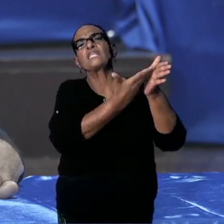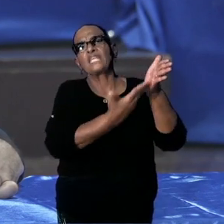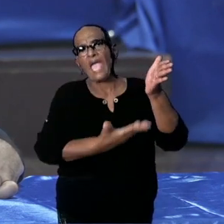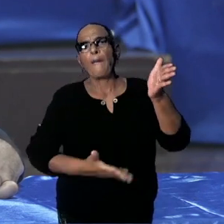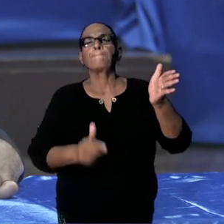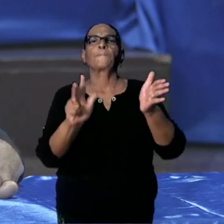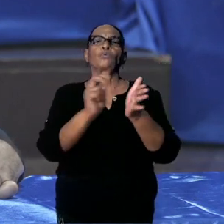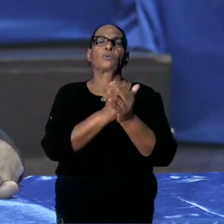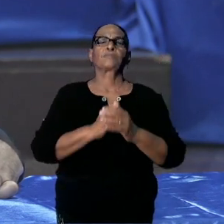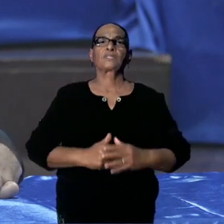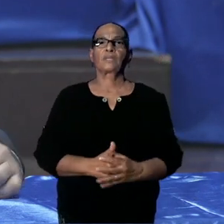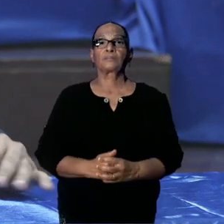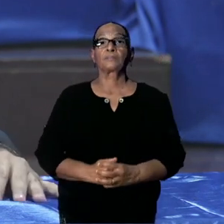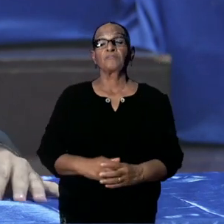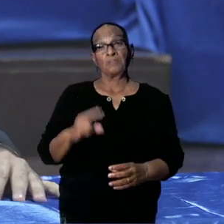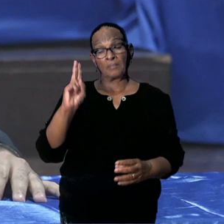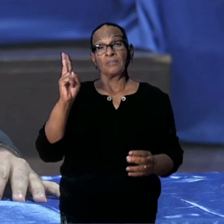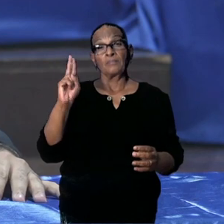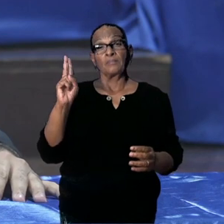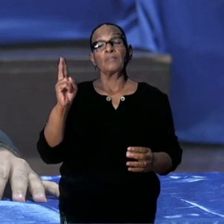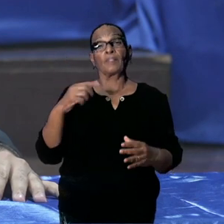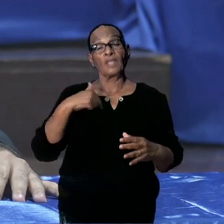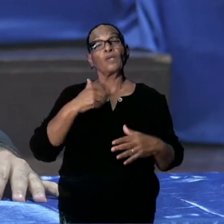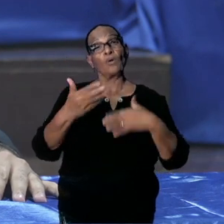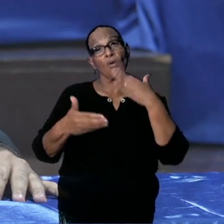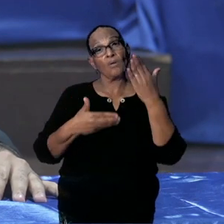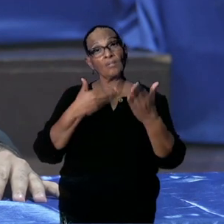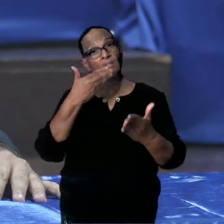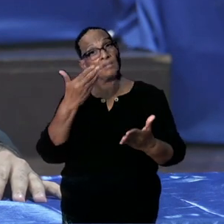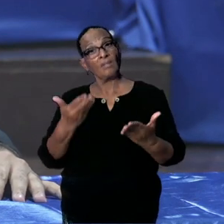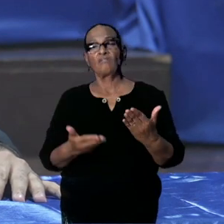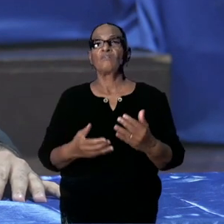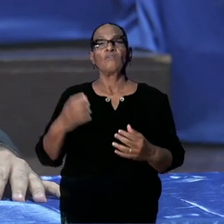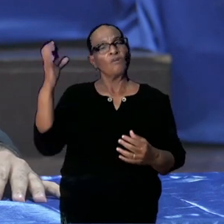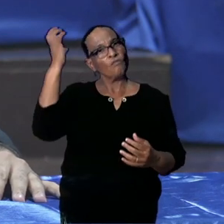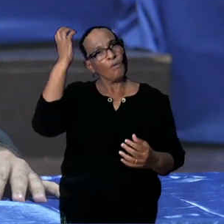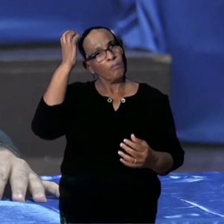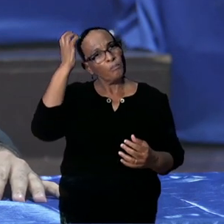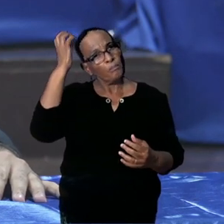halen. En inderdaad, ik heb het net uitgelegd over active cases.